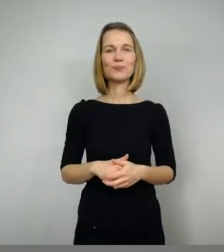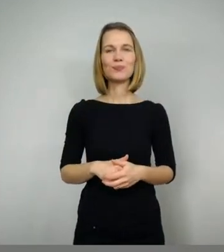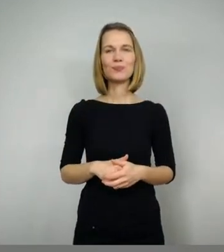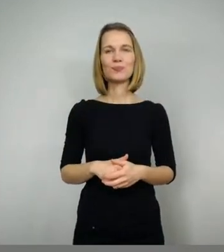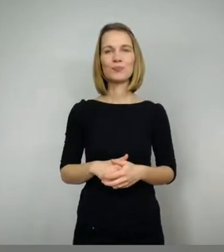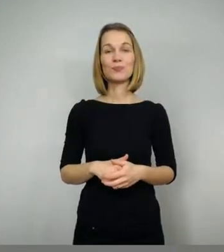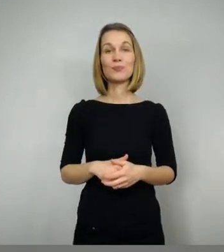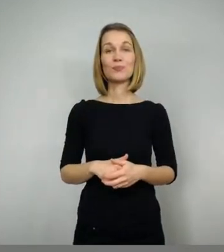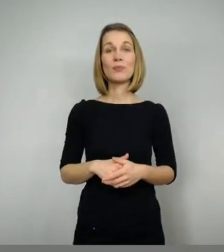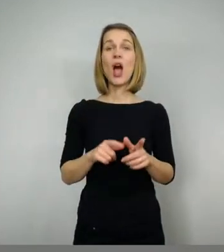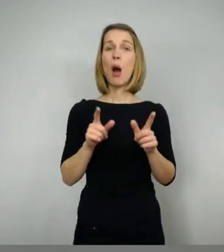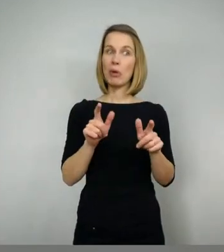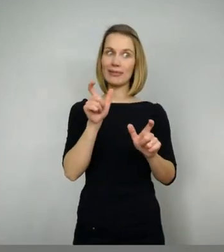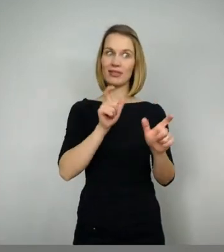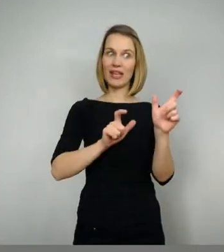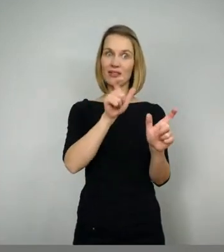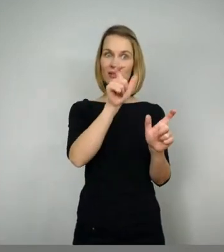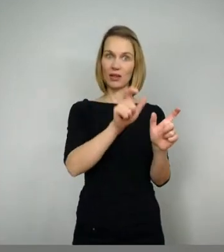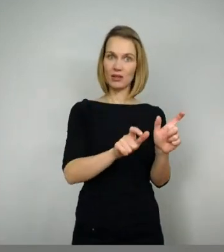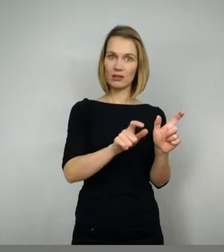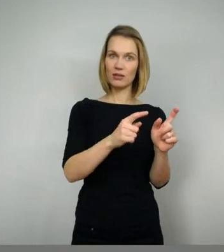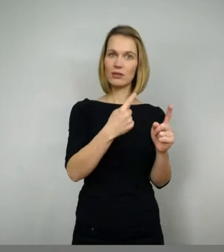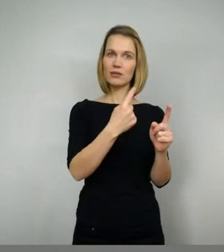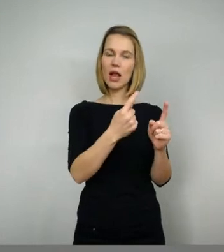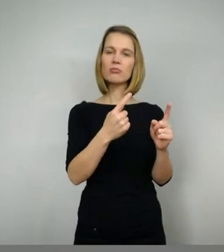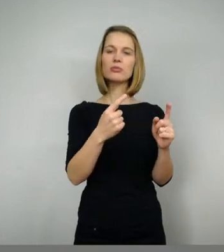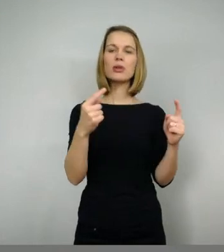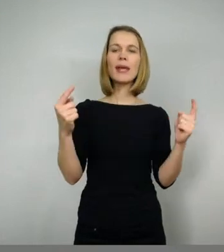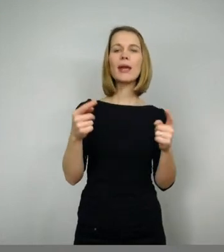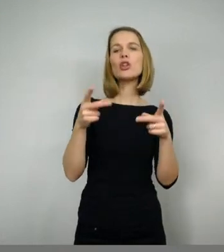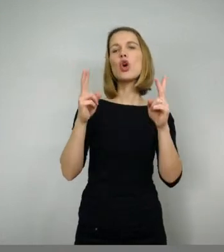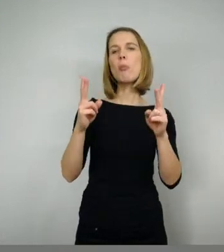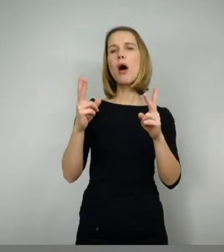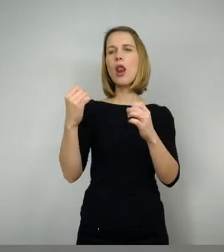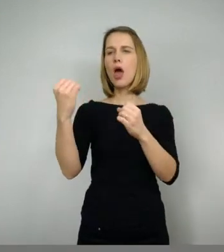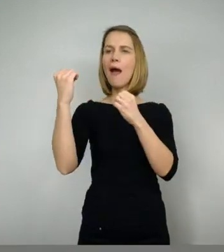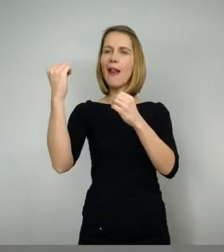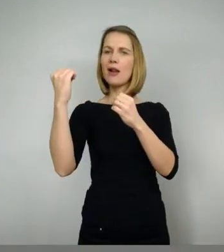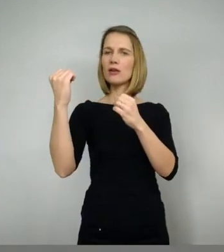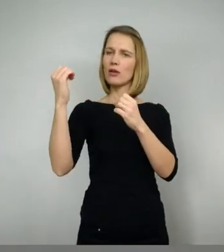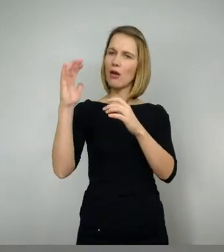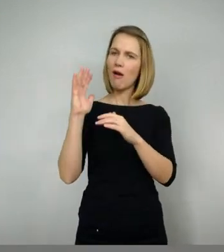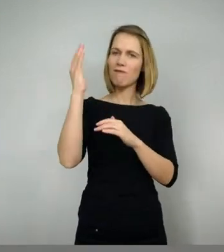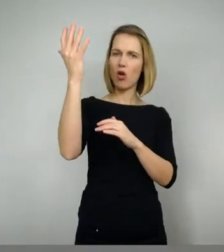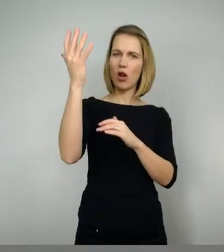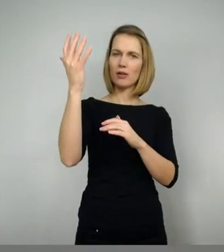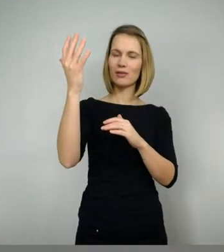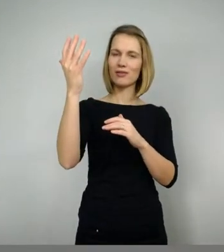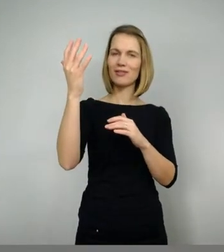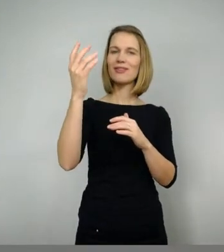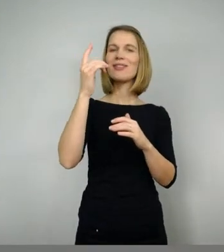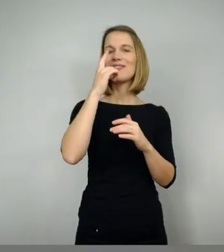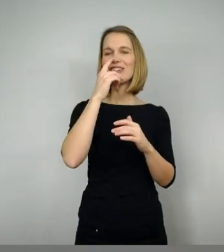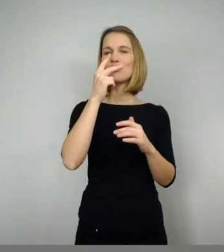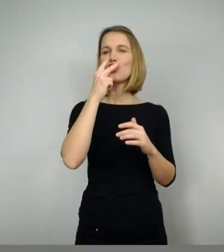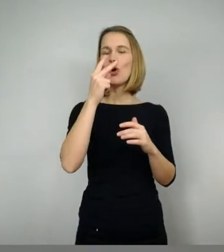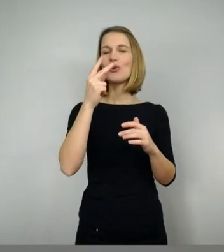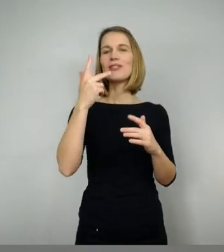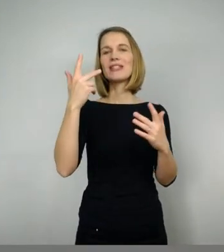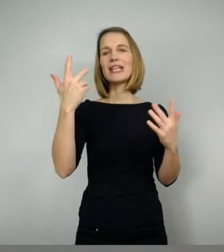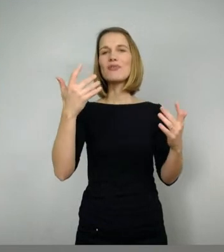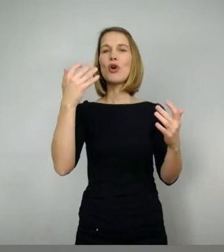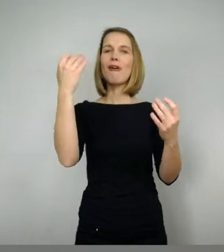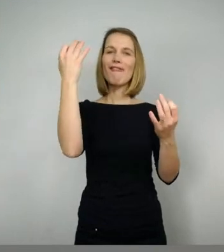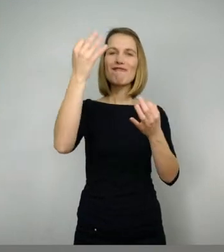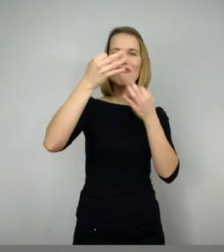Dietrich ist aber eben nicht nur gegen die normalen Helden erfolgreich, sondern eben auch in der sogenannten Fantasy-Literatur sozusagen gegen Zwerge